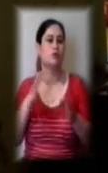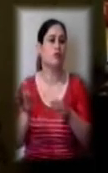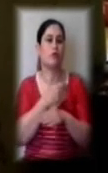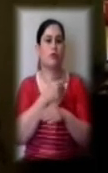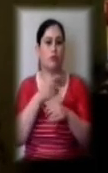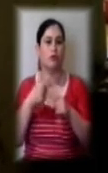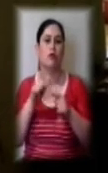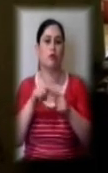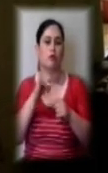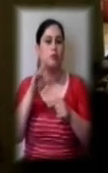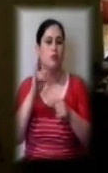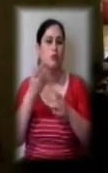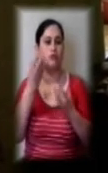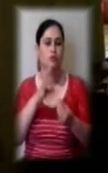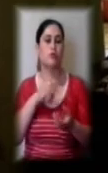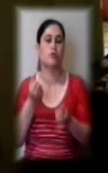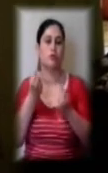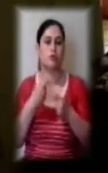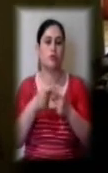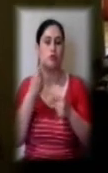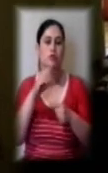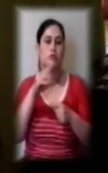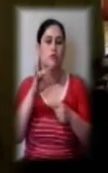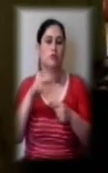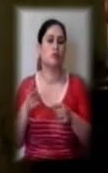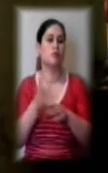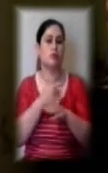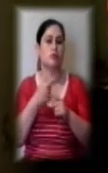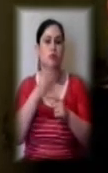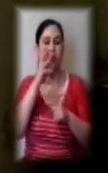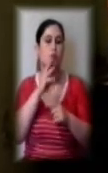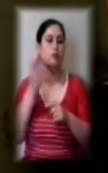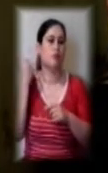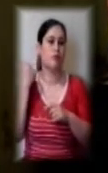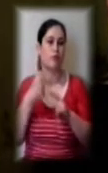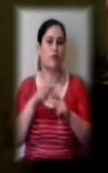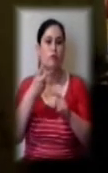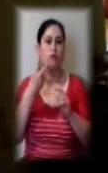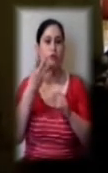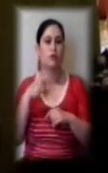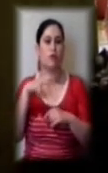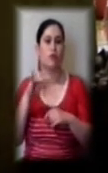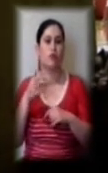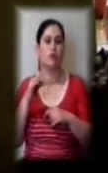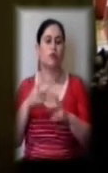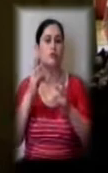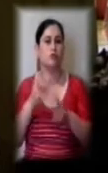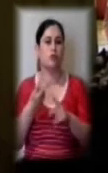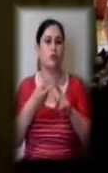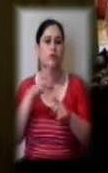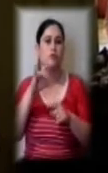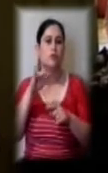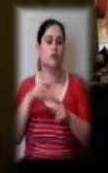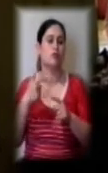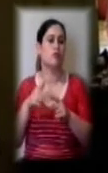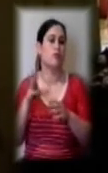якось він ще тримався. Один смерч прийшов і десь три місяці тому. 24 лютого стався другий смерч. Вже повністю зняв